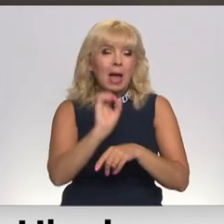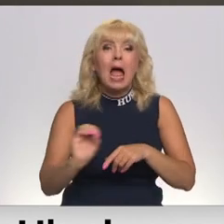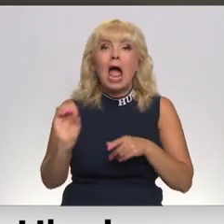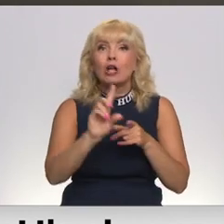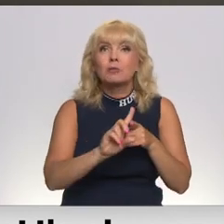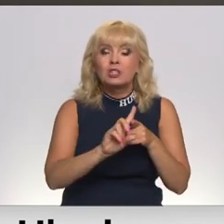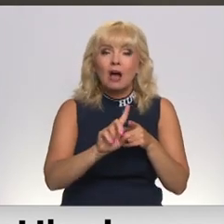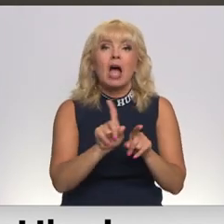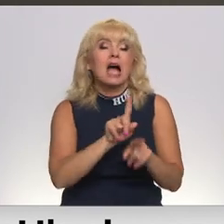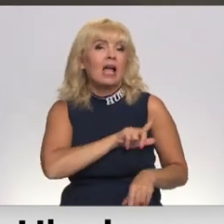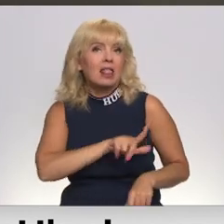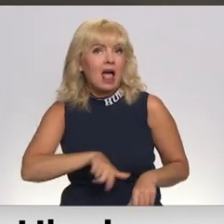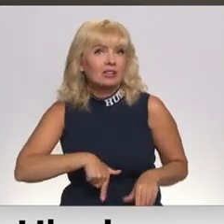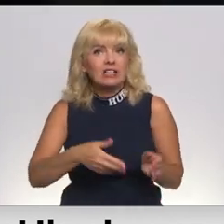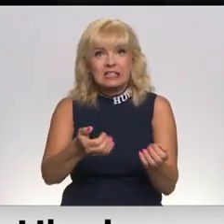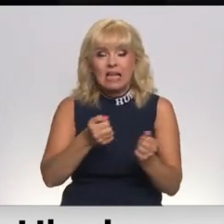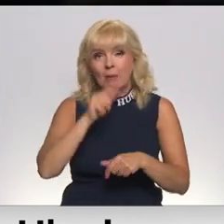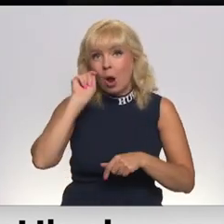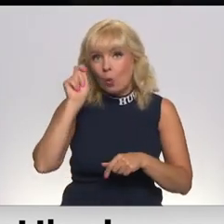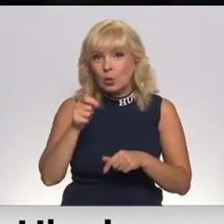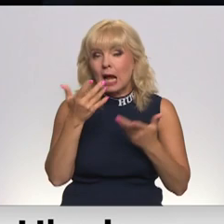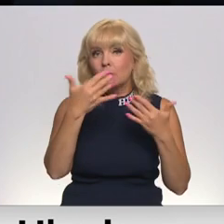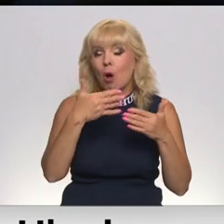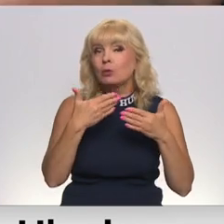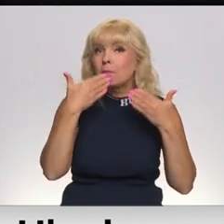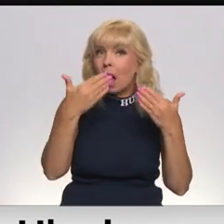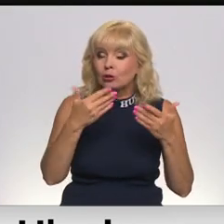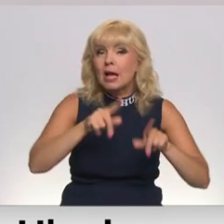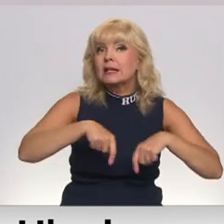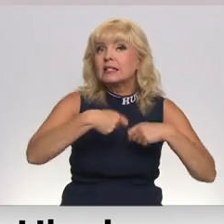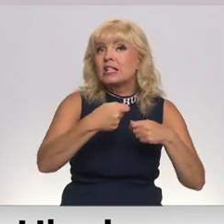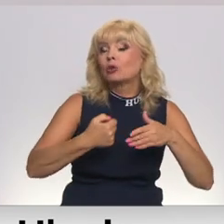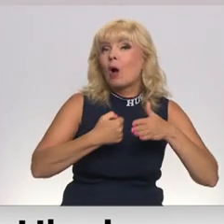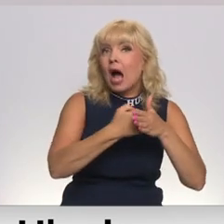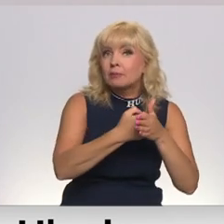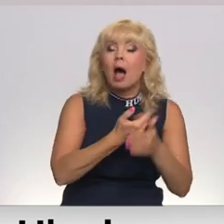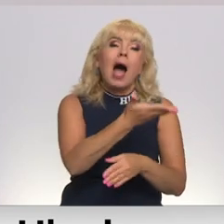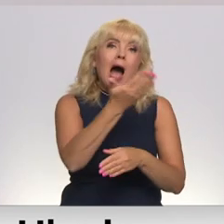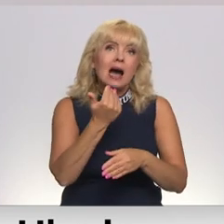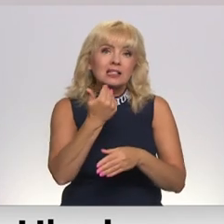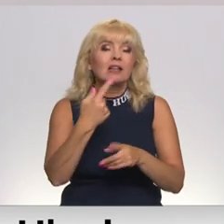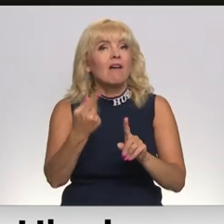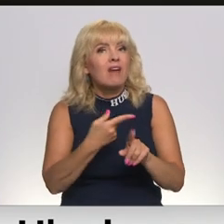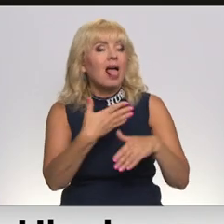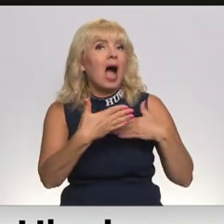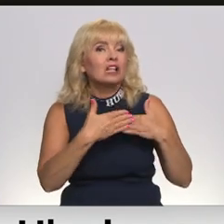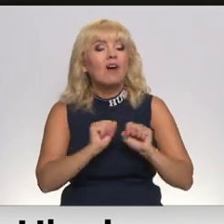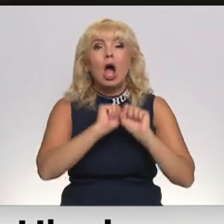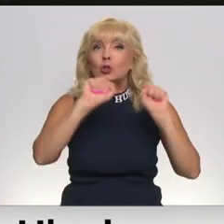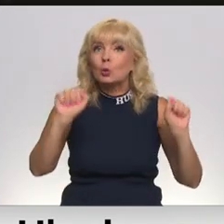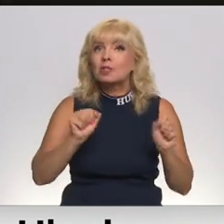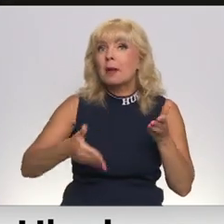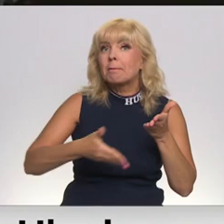Savienība, to starp arī Latvijas, saņēma gan Ukraiņu politiķu pateicību par sniegto atbalstu, gan aicinājumu vēl aktīvāk un drosmīgāk